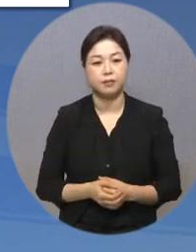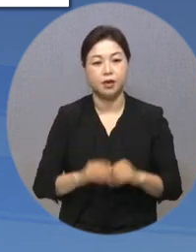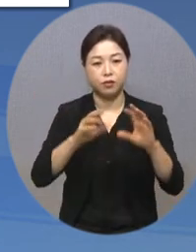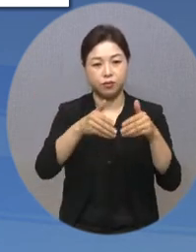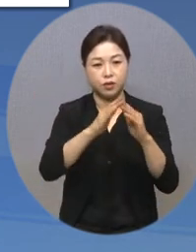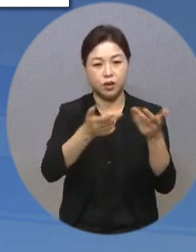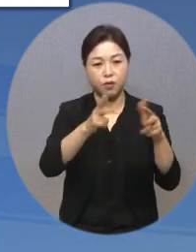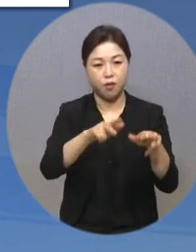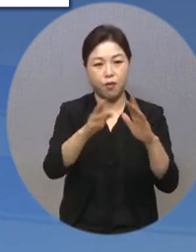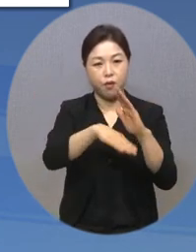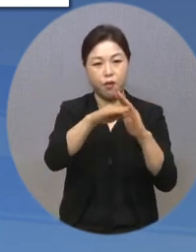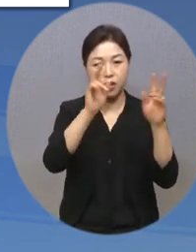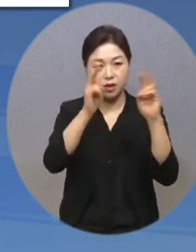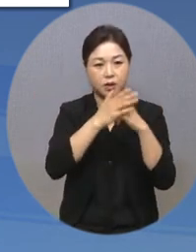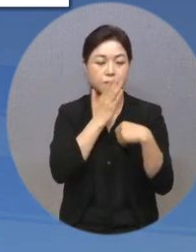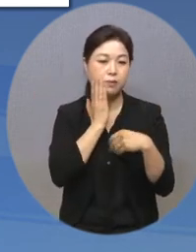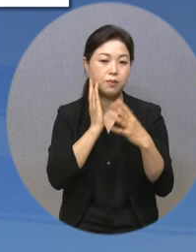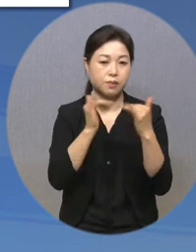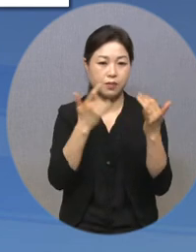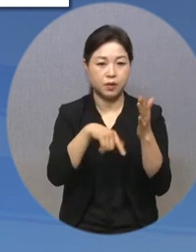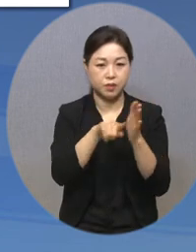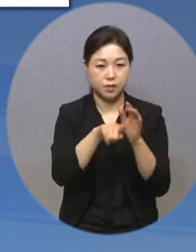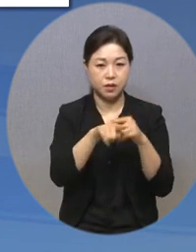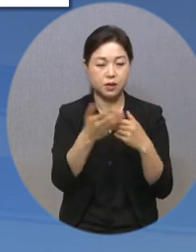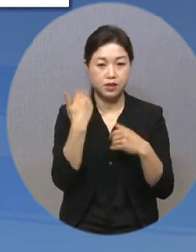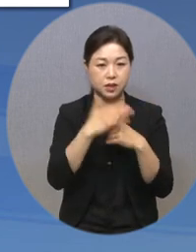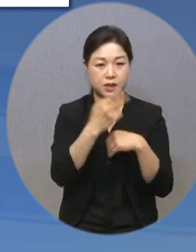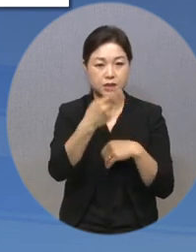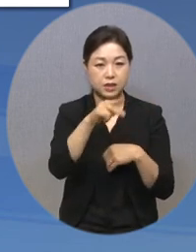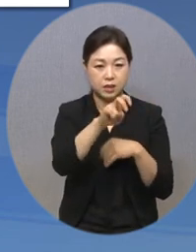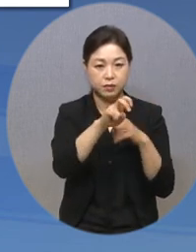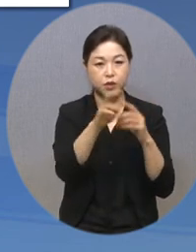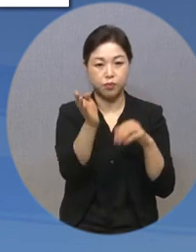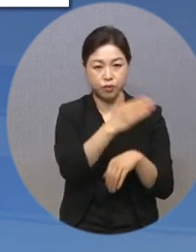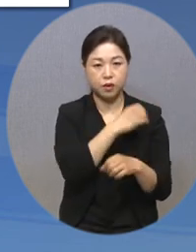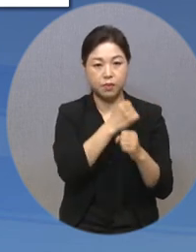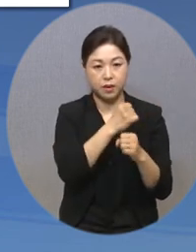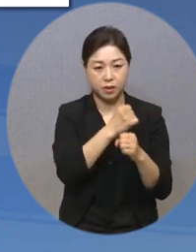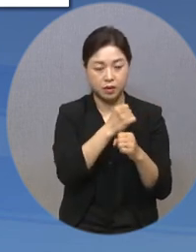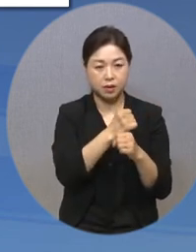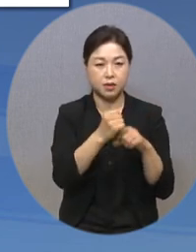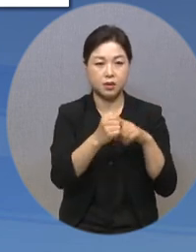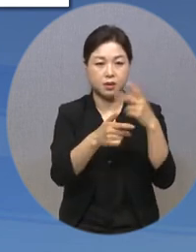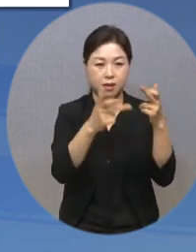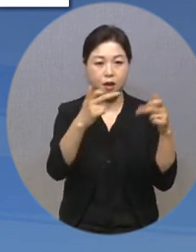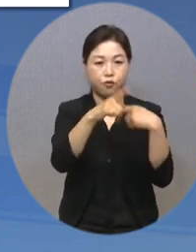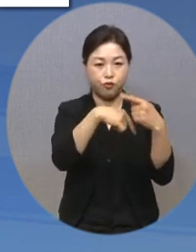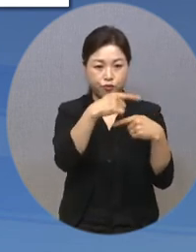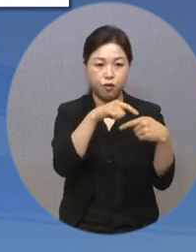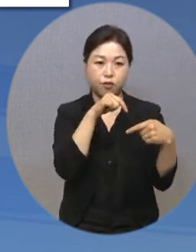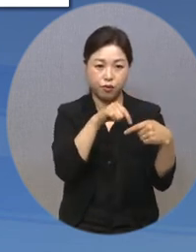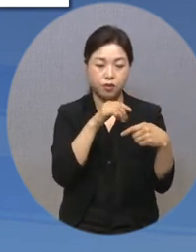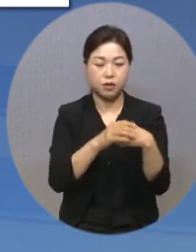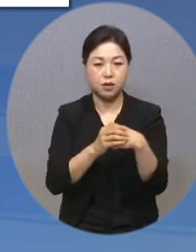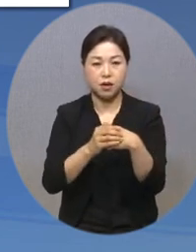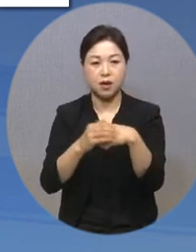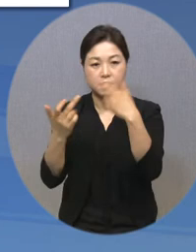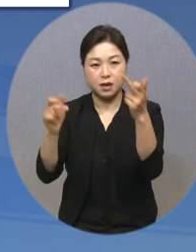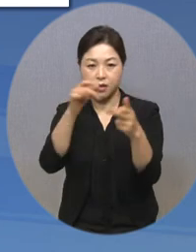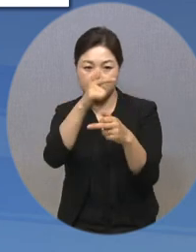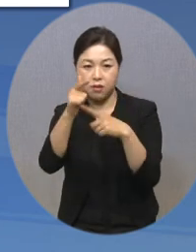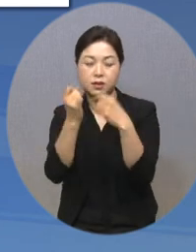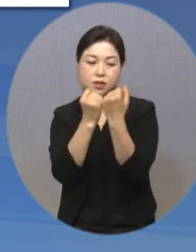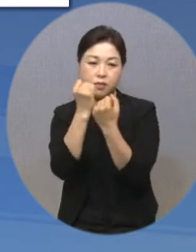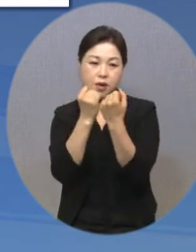국립공원공단이 청각장애인을 위해 지난 2020년부터 개발한 생태수어를 활용해 자연현상을 설명한